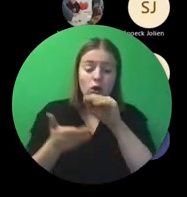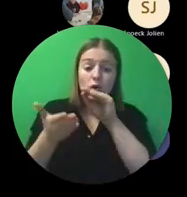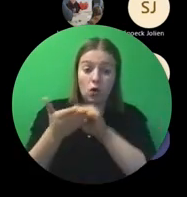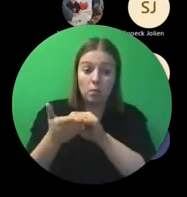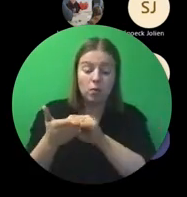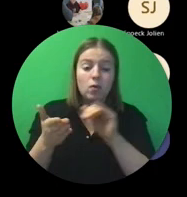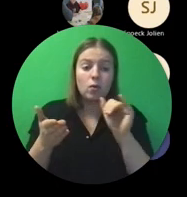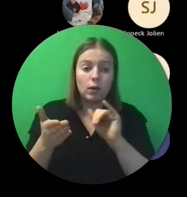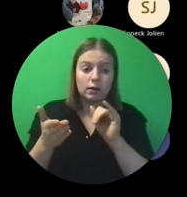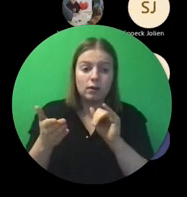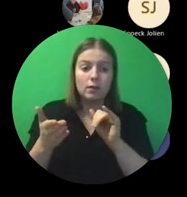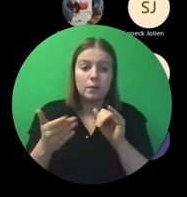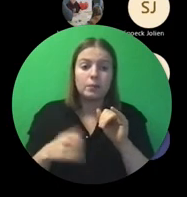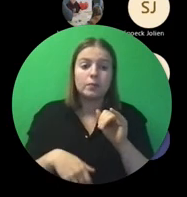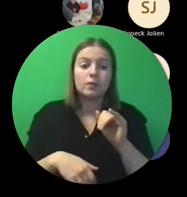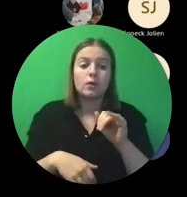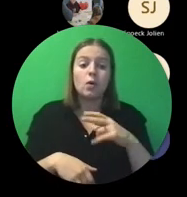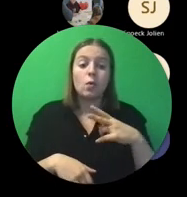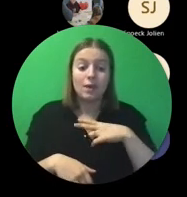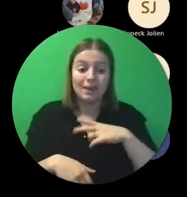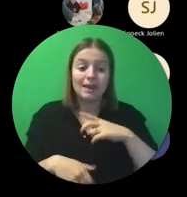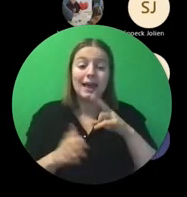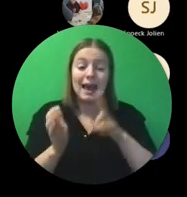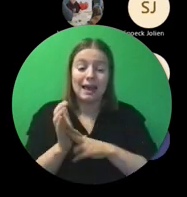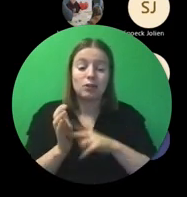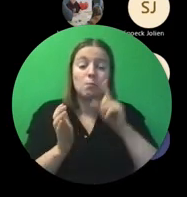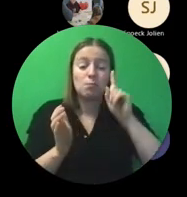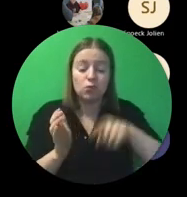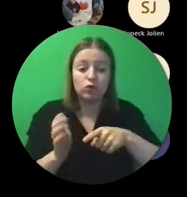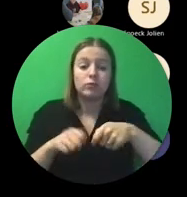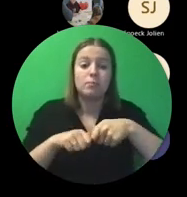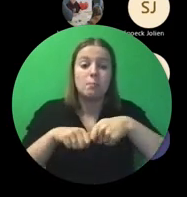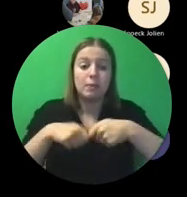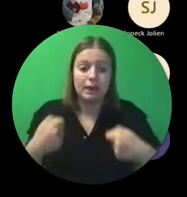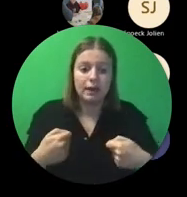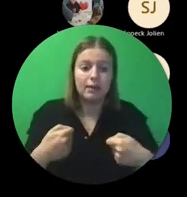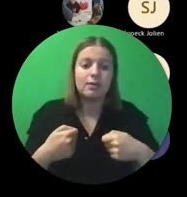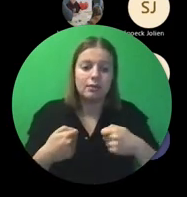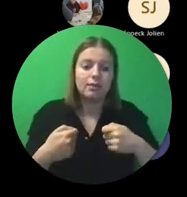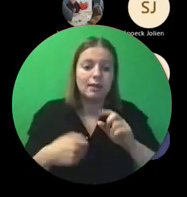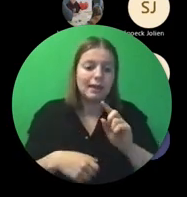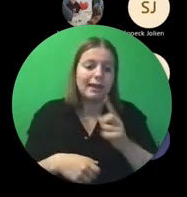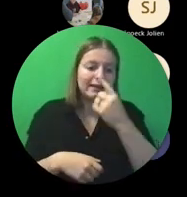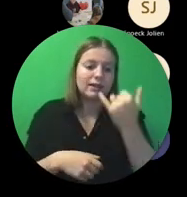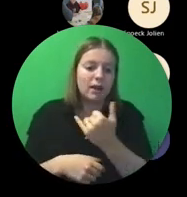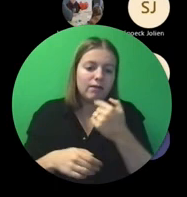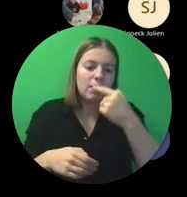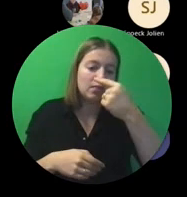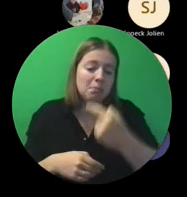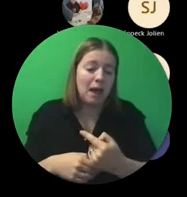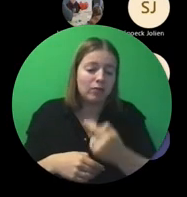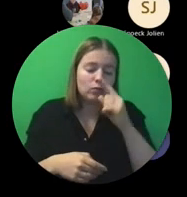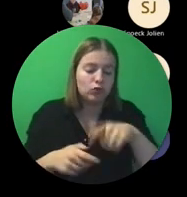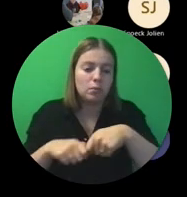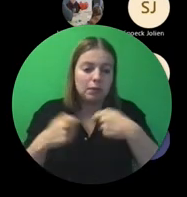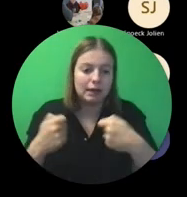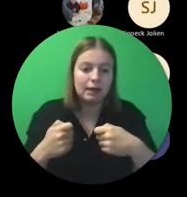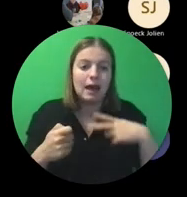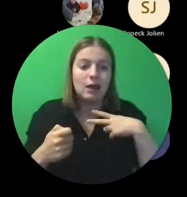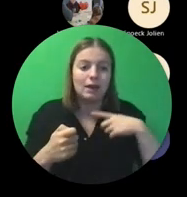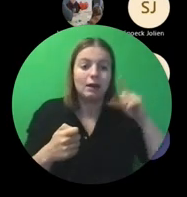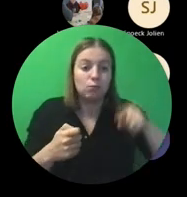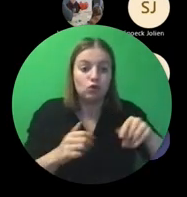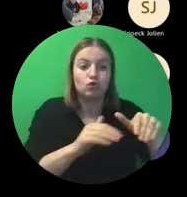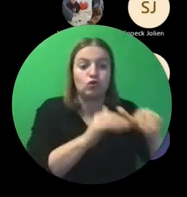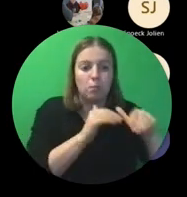wanneer je uiterlijk moet starten. Het is ook altijd op een eerste van de maand. En wanneer je uiterlijk absoluut